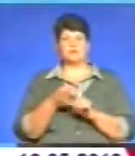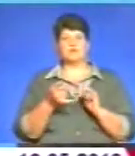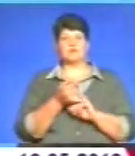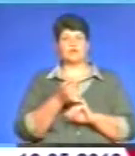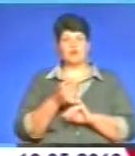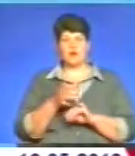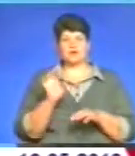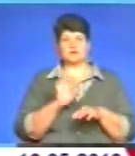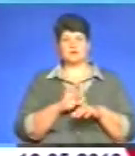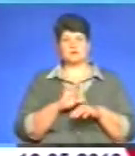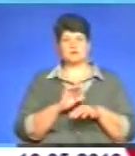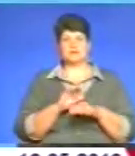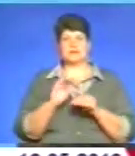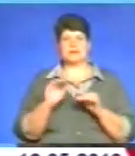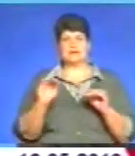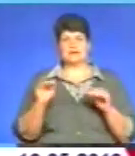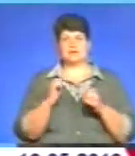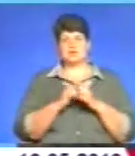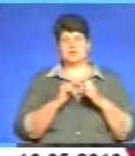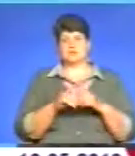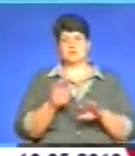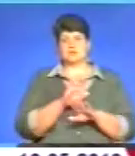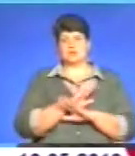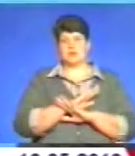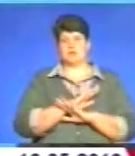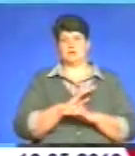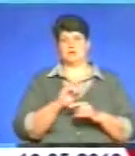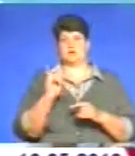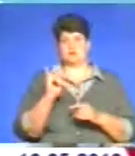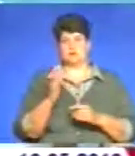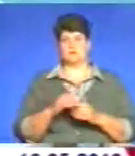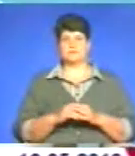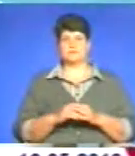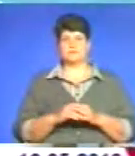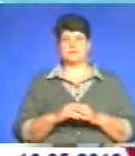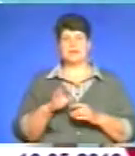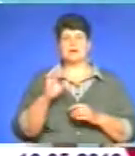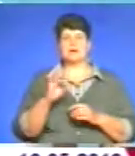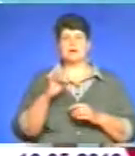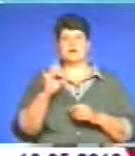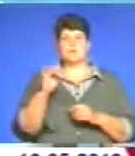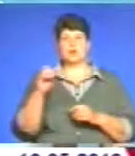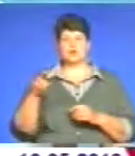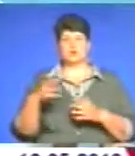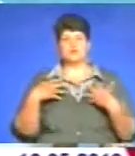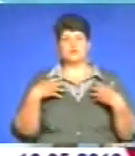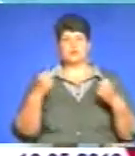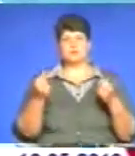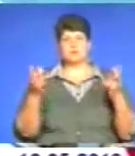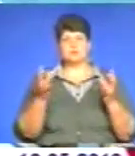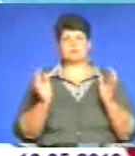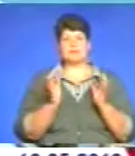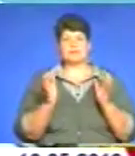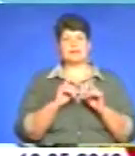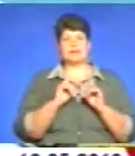тробного, а часто і до антинатальних загибелів, до замирання вагітності. Репродуктивне здоров'я надзвичайно важливе збереження і не